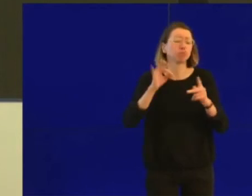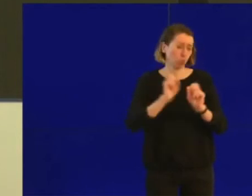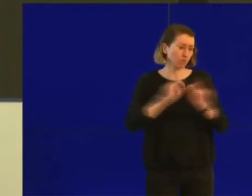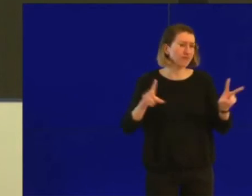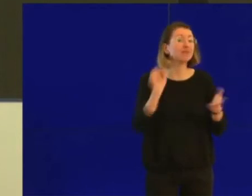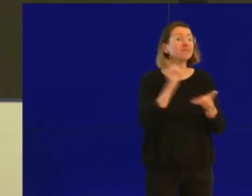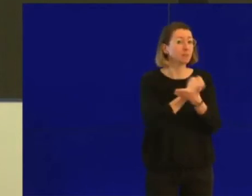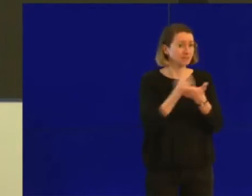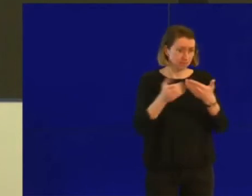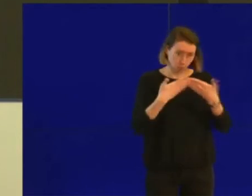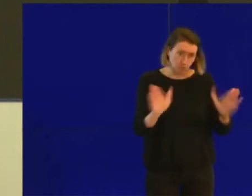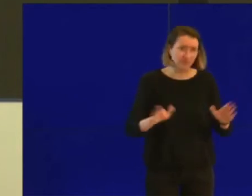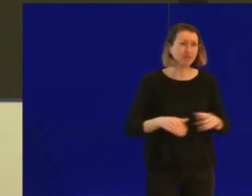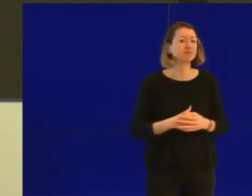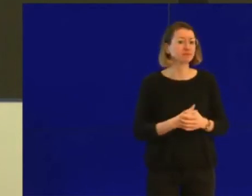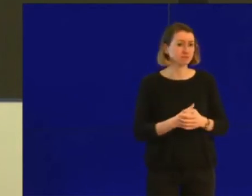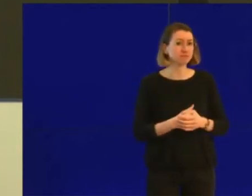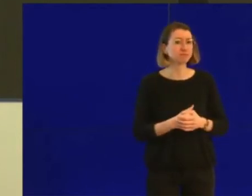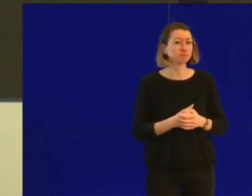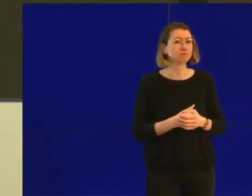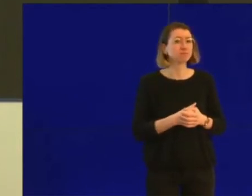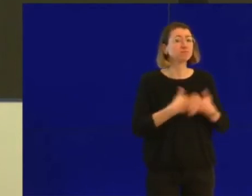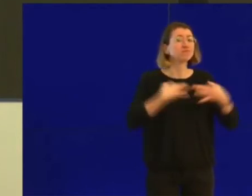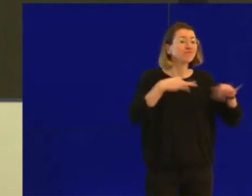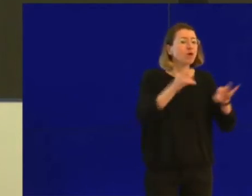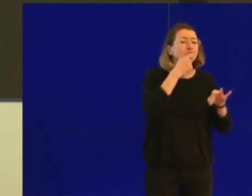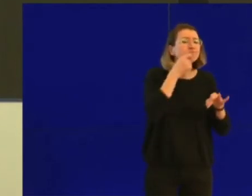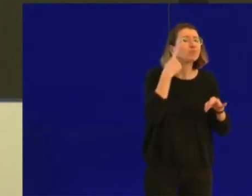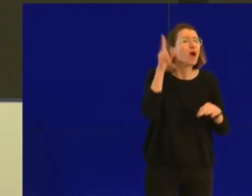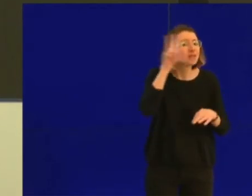les magasins pour nourriture d'animaux, et les librairies.